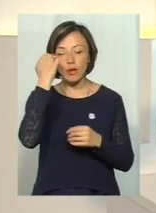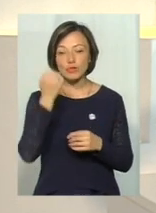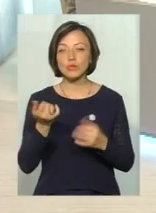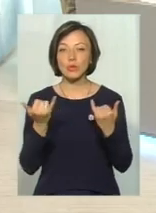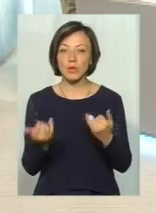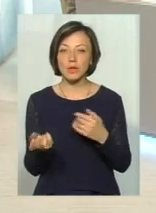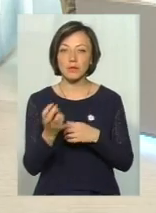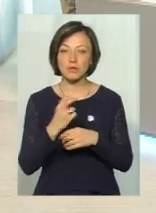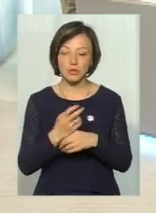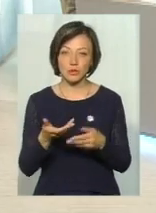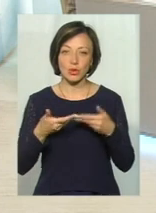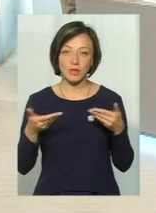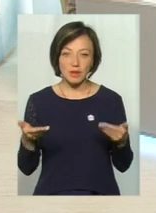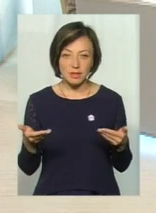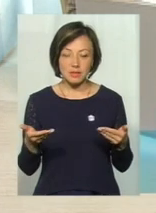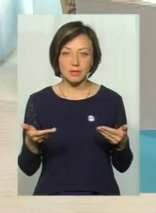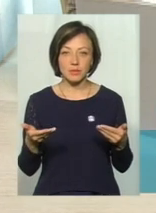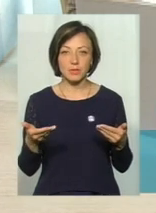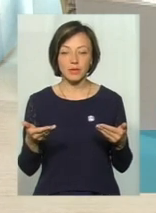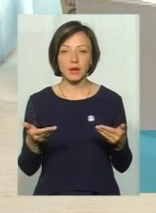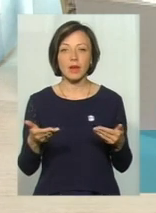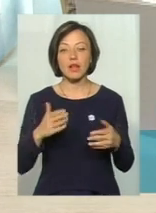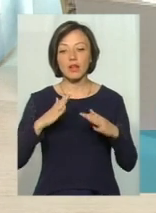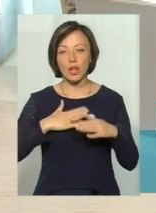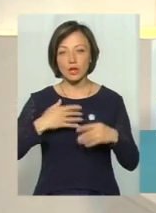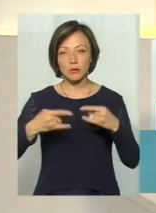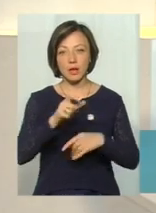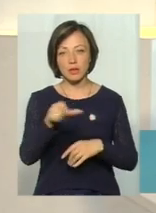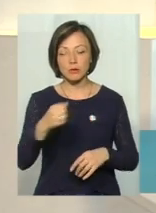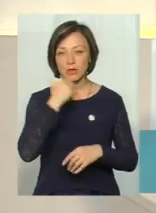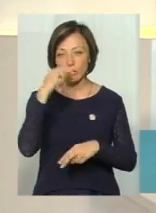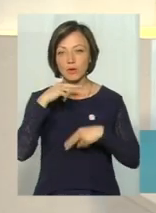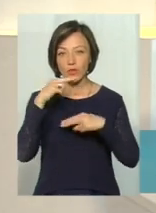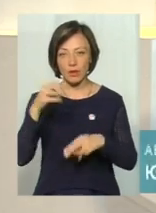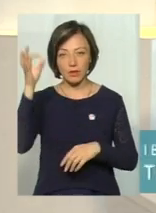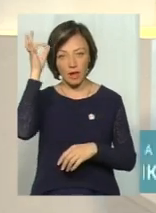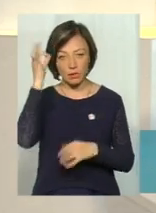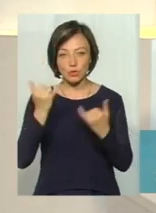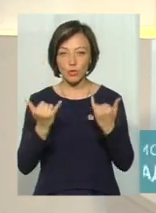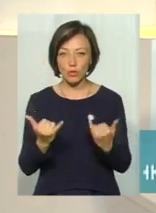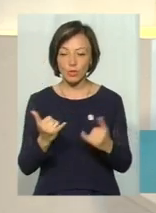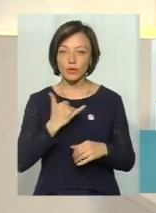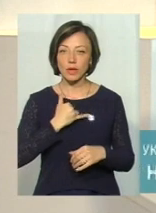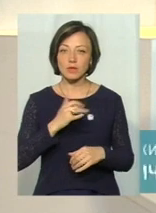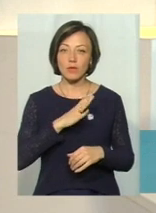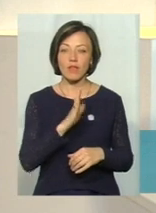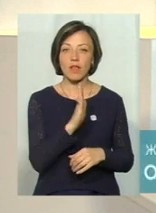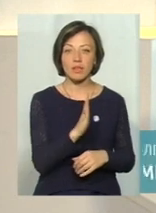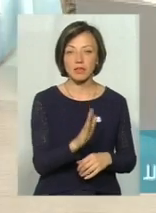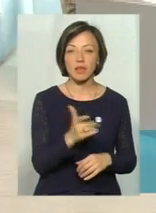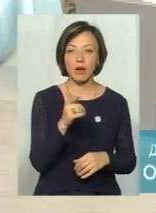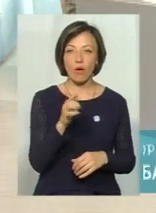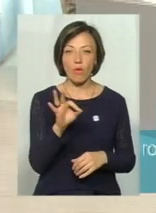за те, що сьогодні завітали у нашу студію. Нашим глядачам дякую за увагу і нагадую, що сьогодні в нас в гостях був Валентин